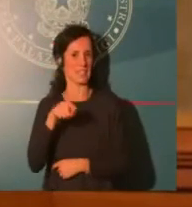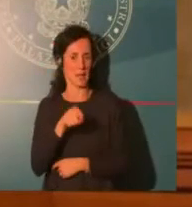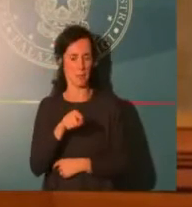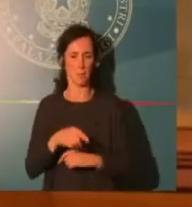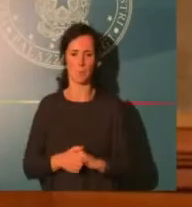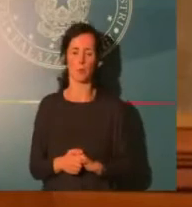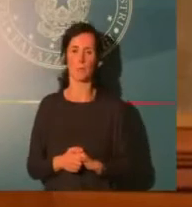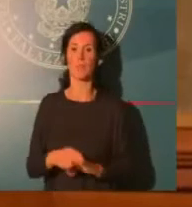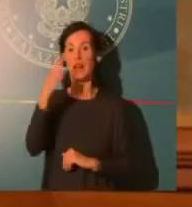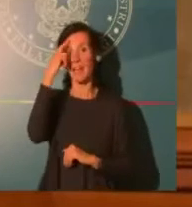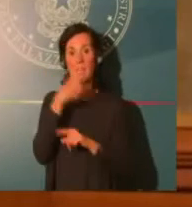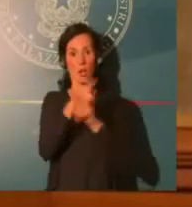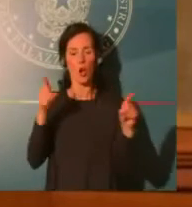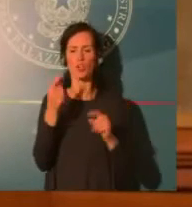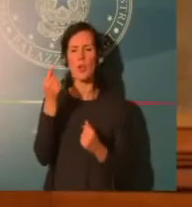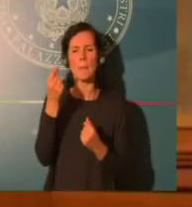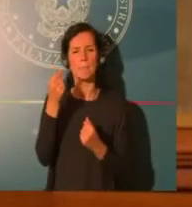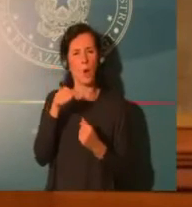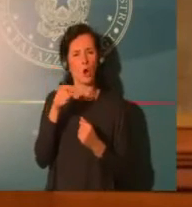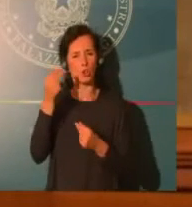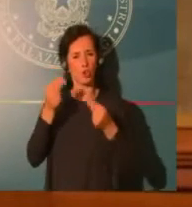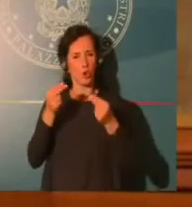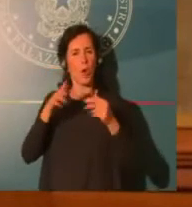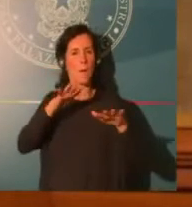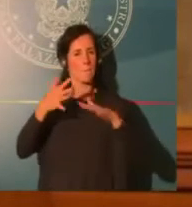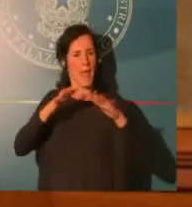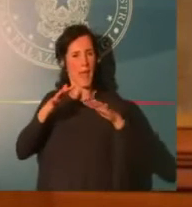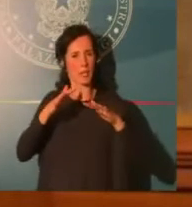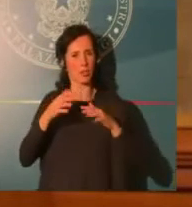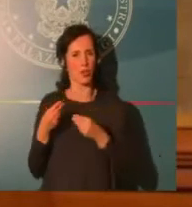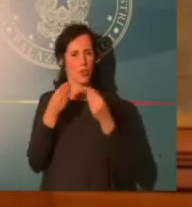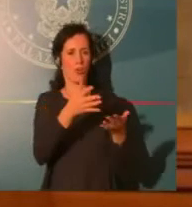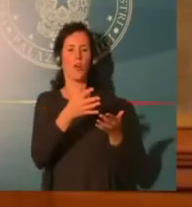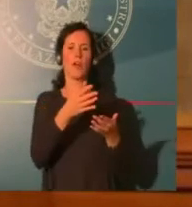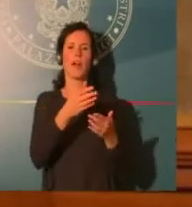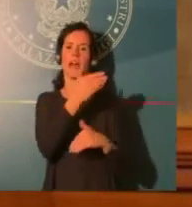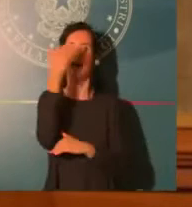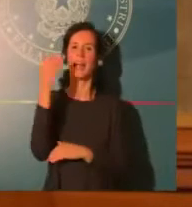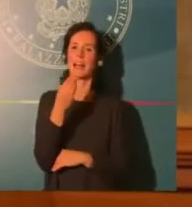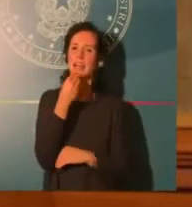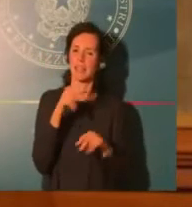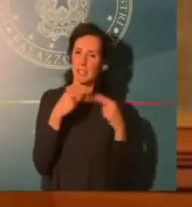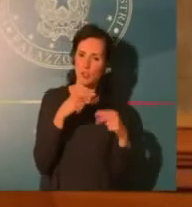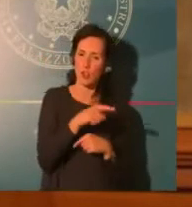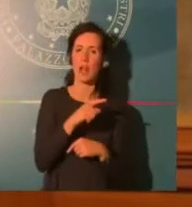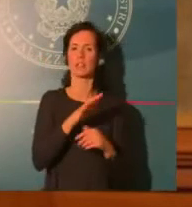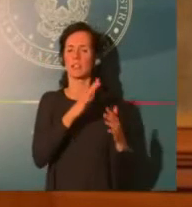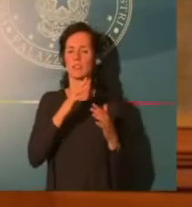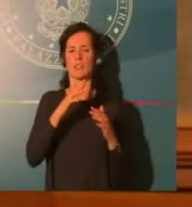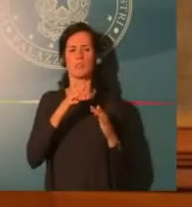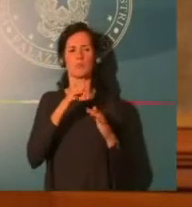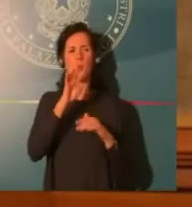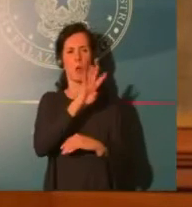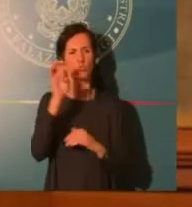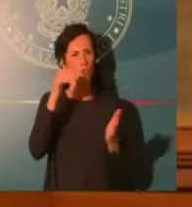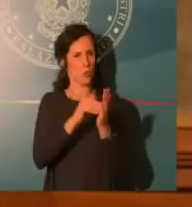.000 euro di fatturato è di 5.173 euro, quello medio per i ristoranti di fascia maggiore fino a